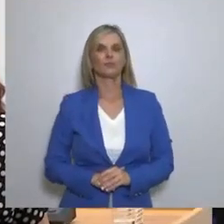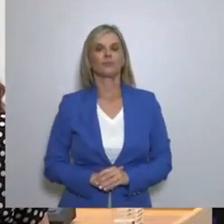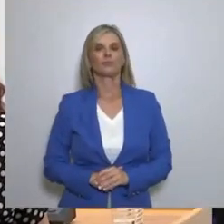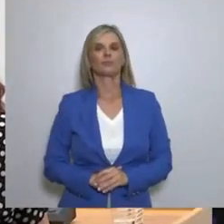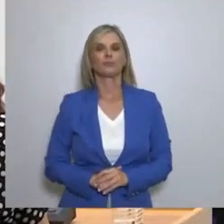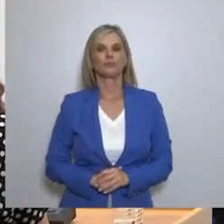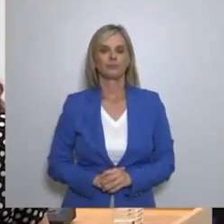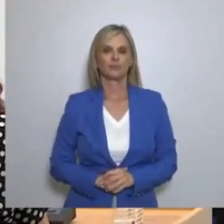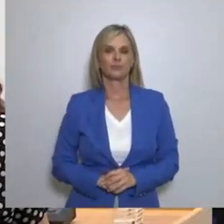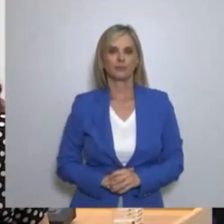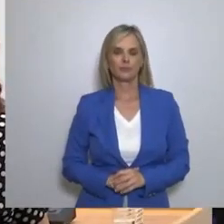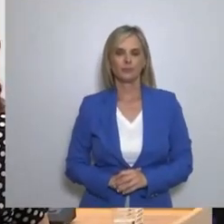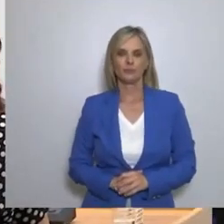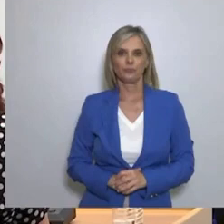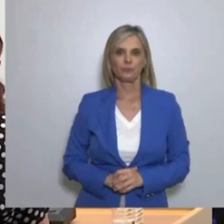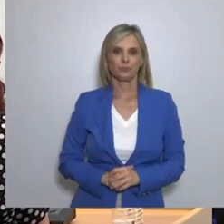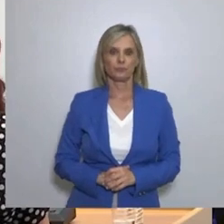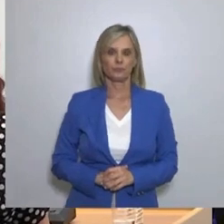Επόμενη ερώτηση